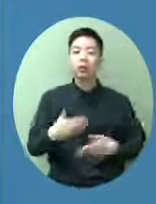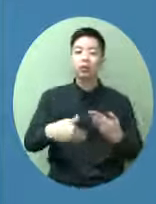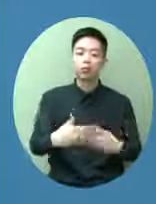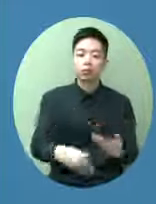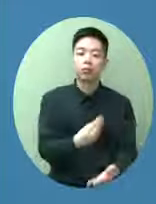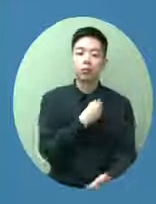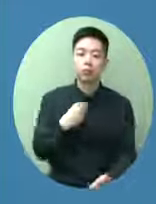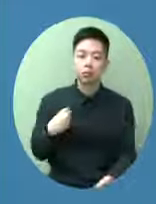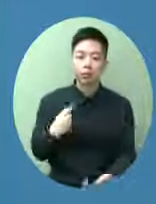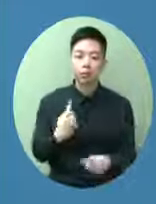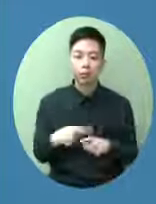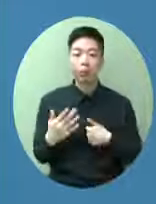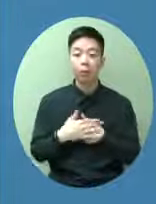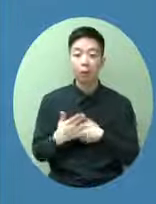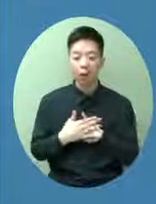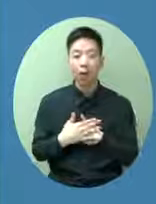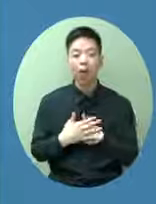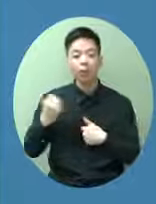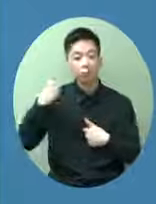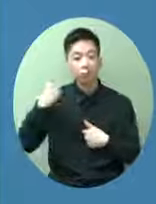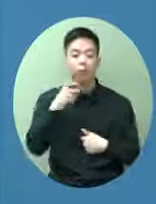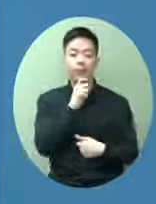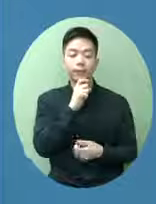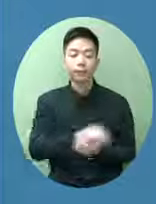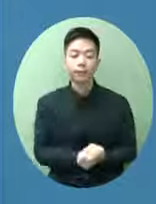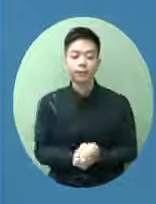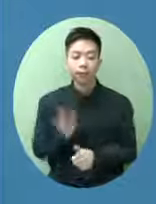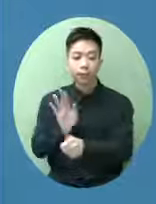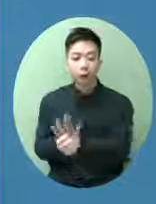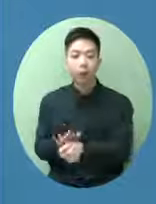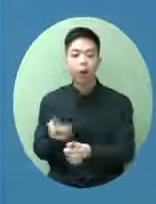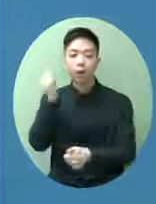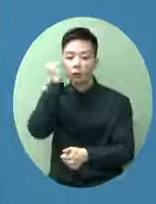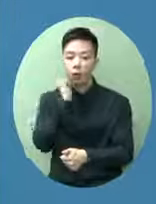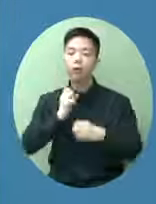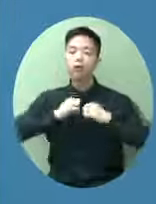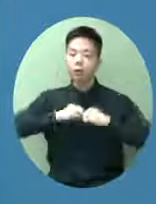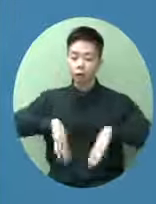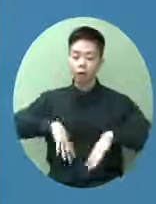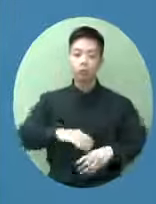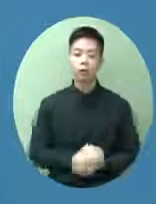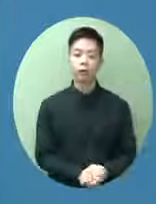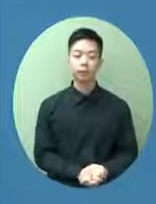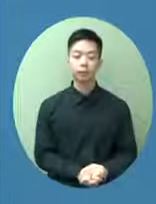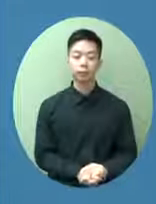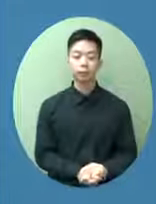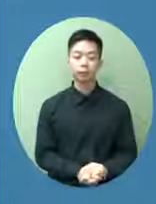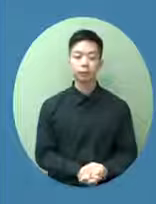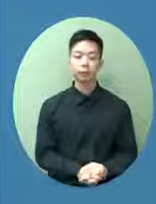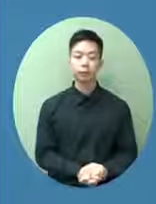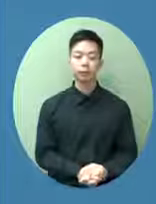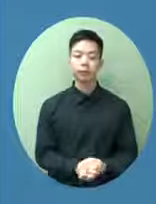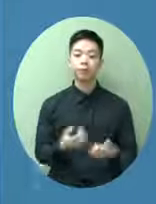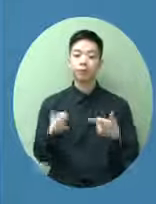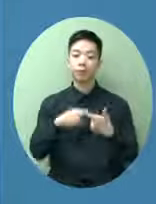生都是幫忙不過可以繼續令長者放心另外就是長者的親朋